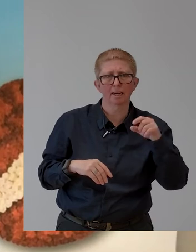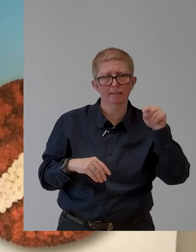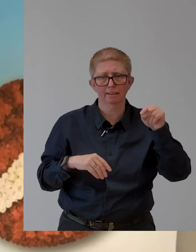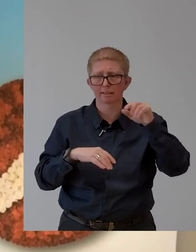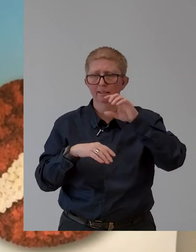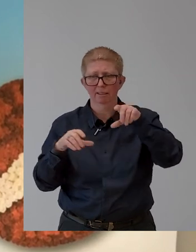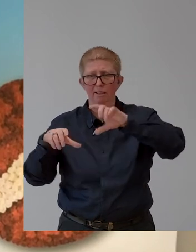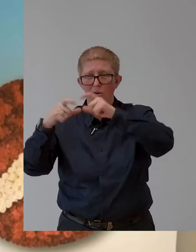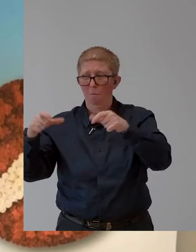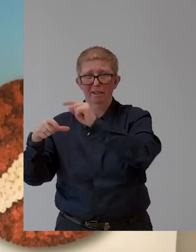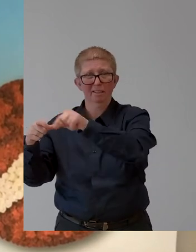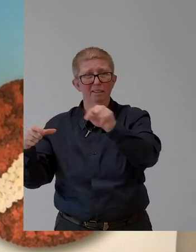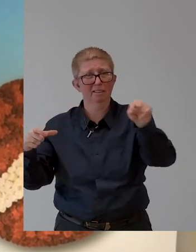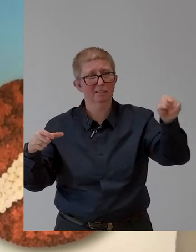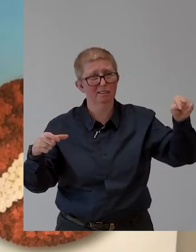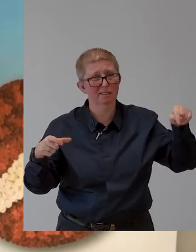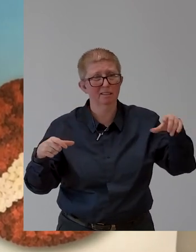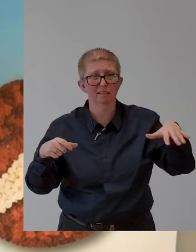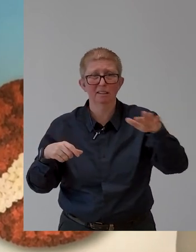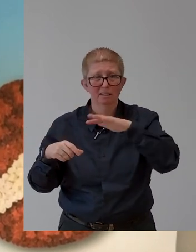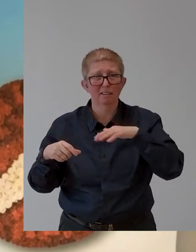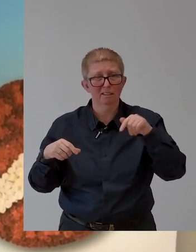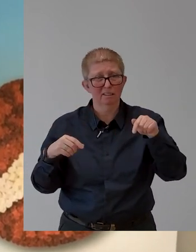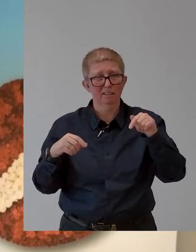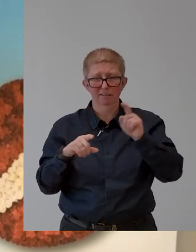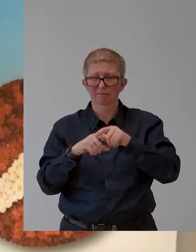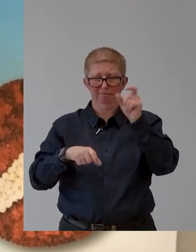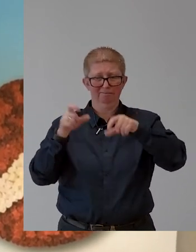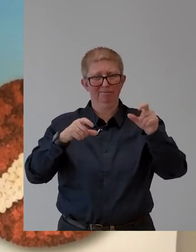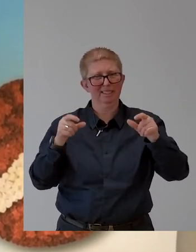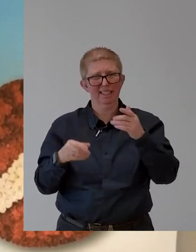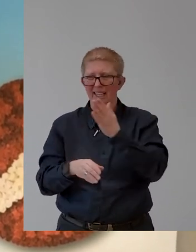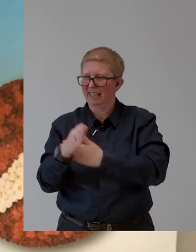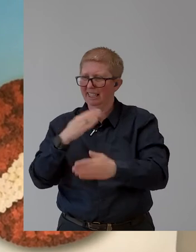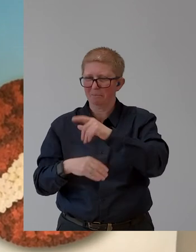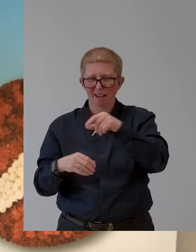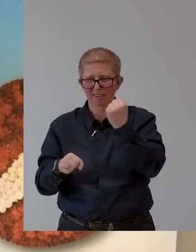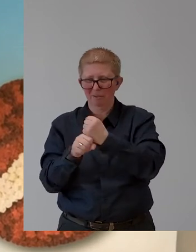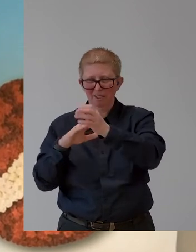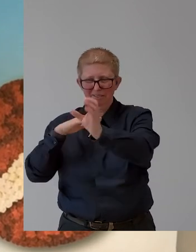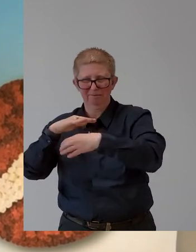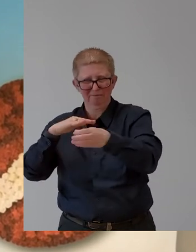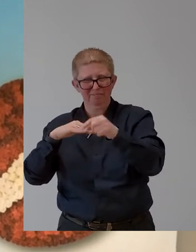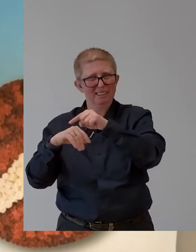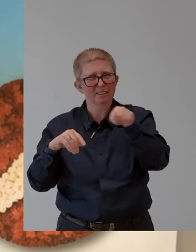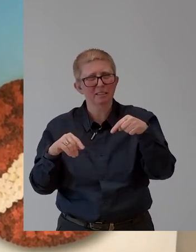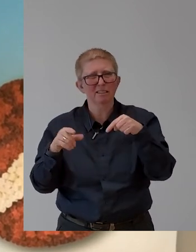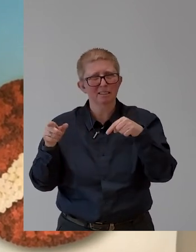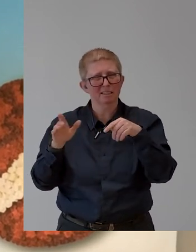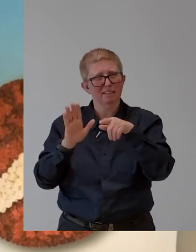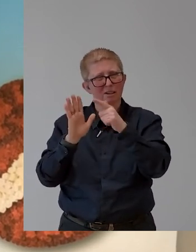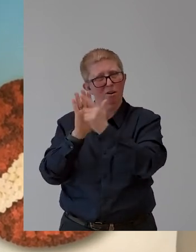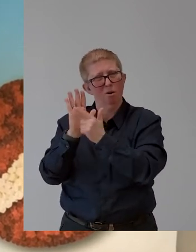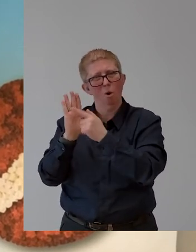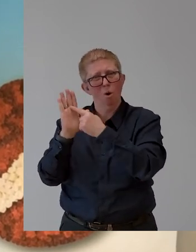employees with disabilities. We, I am convinced that people with colleagues, team members